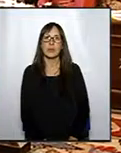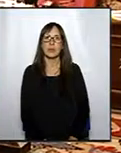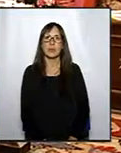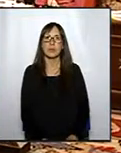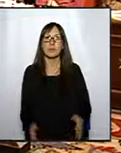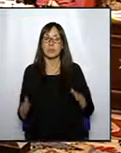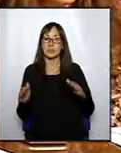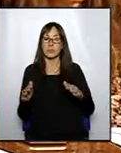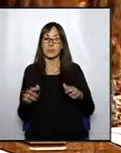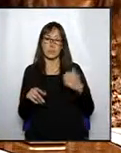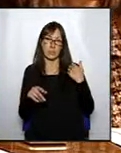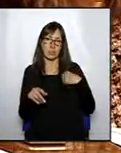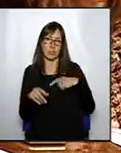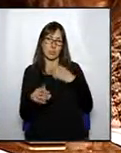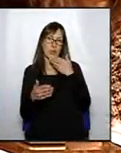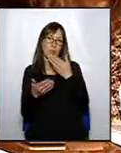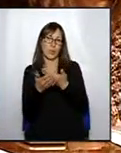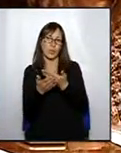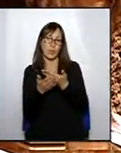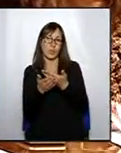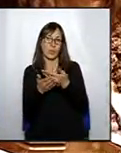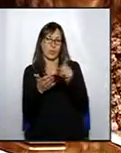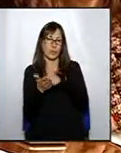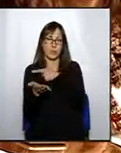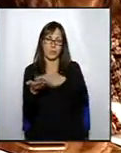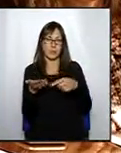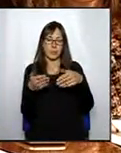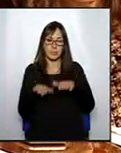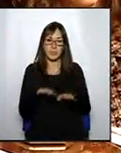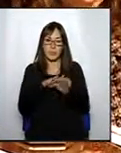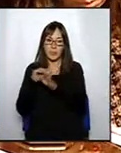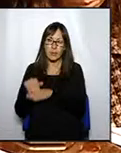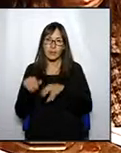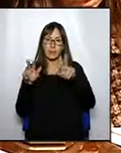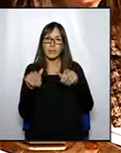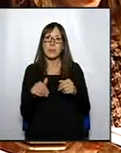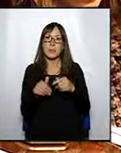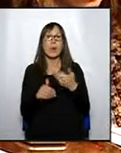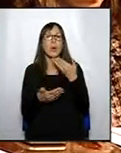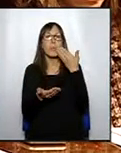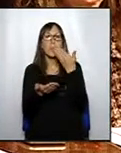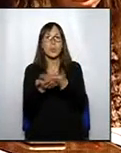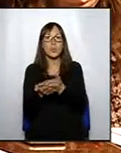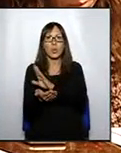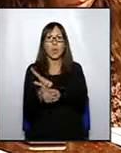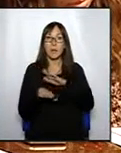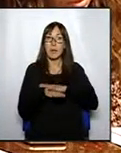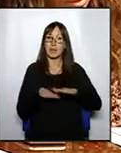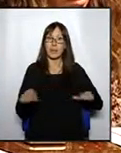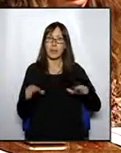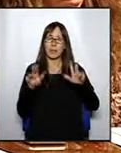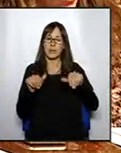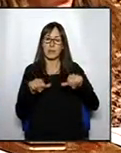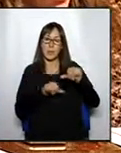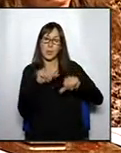Queda rebutjada la moció. Passem a la moció de Plataforma Bigatana per la realització d'un procés